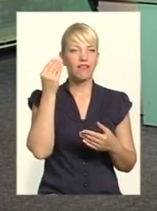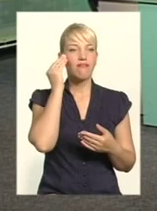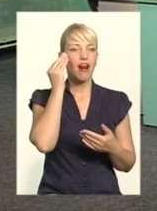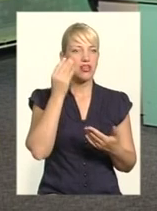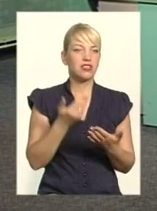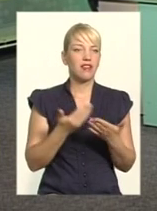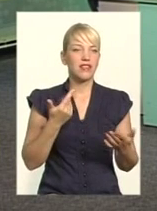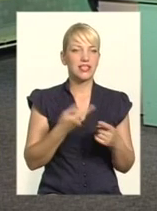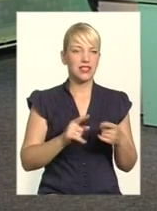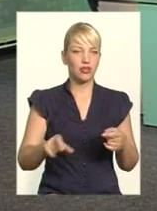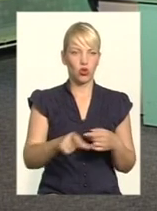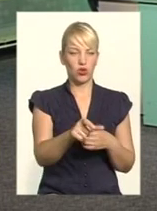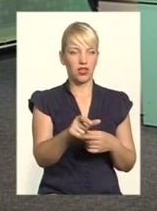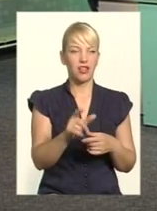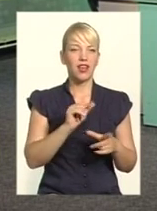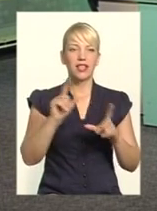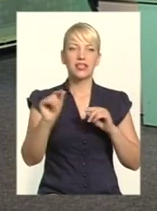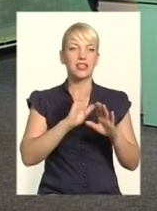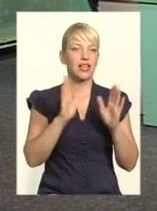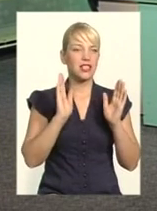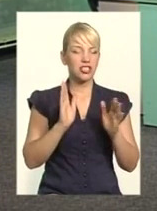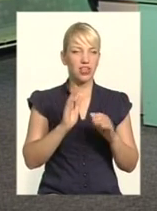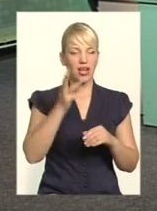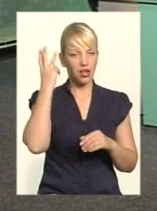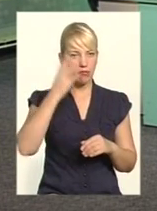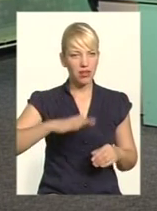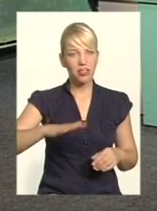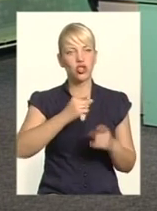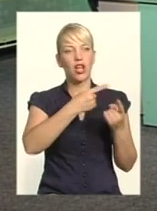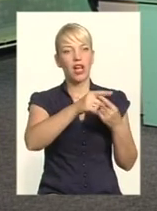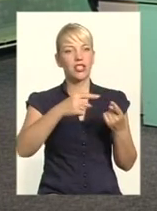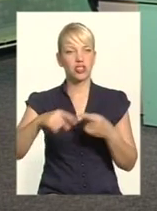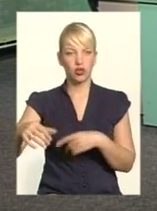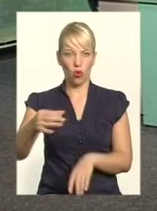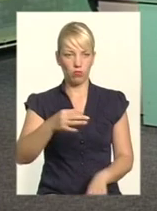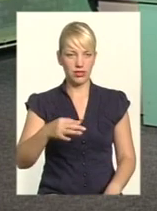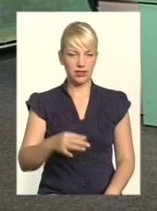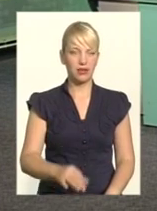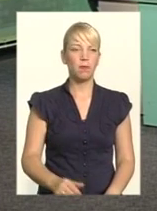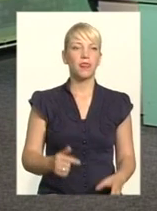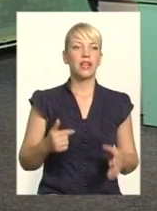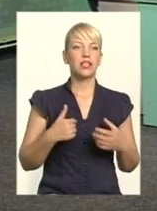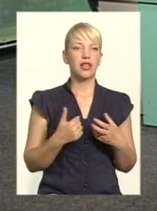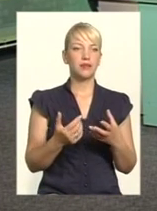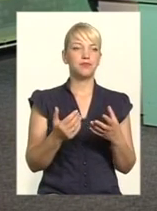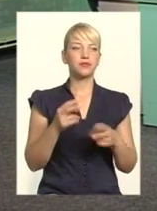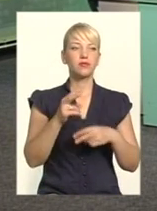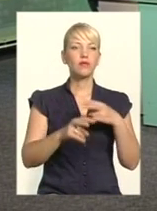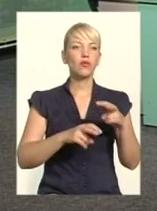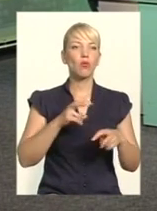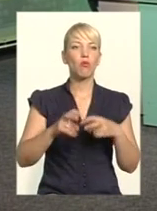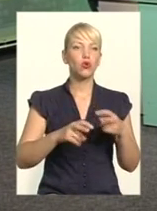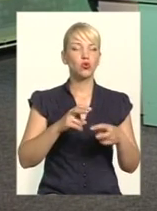їздити не лише Хмельниччиною, сусідніми областями? Я взяв, якраз пошукав рейтинги,